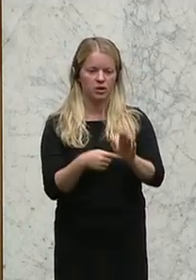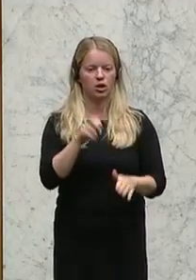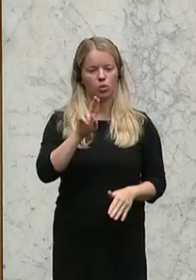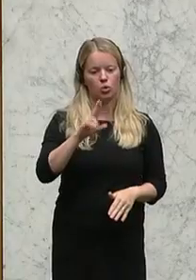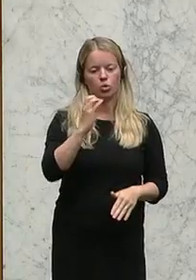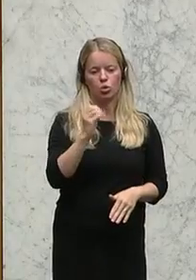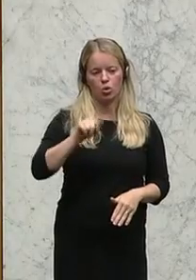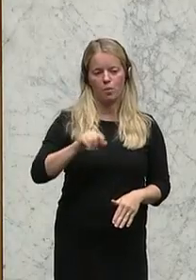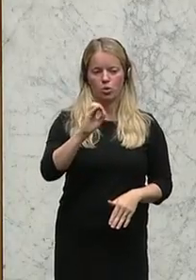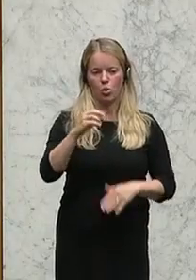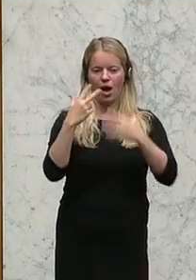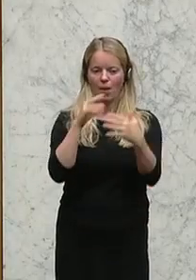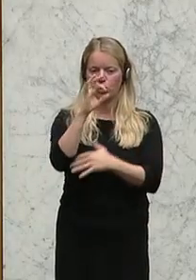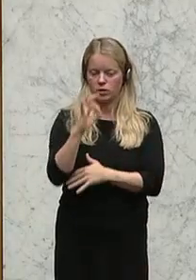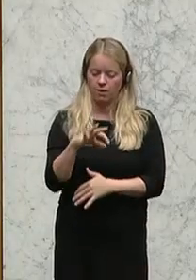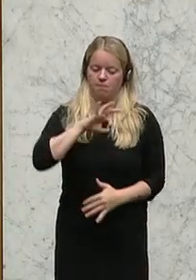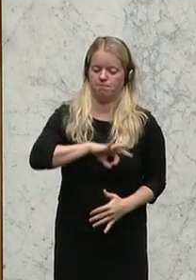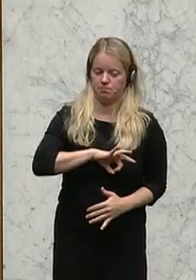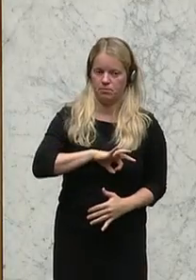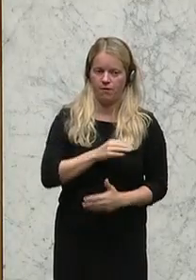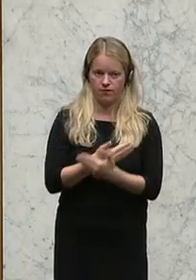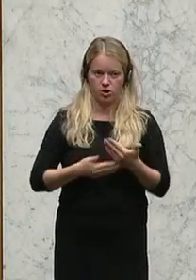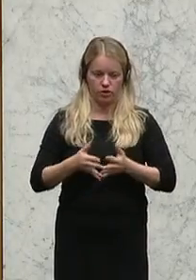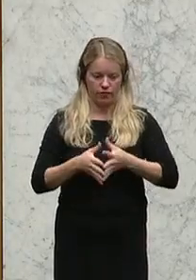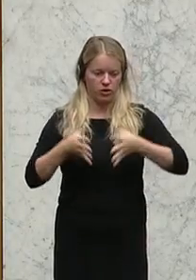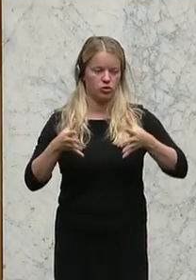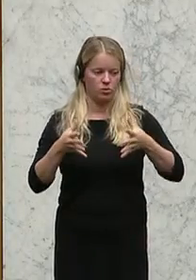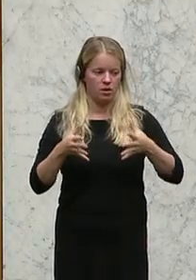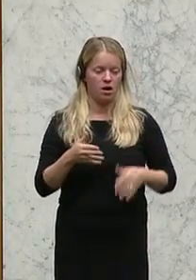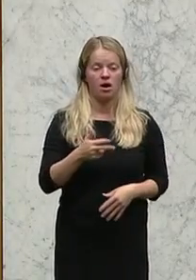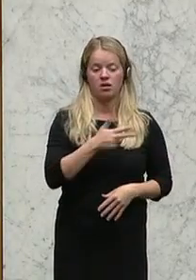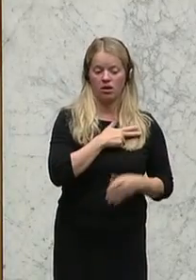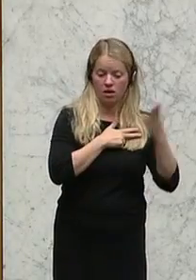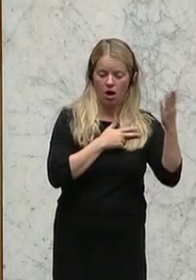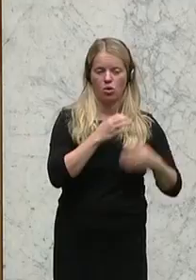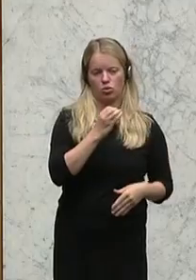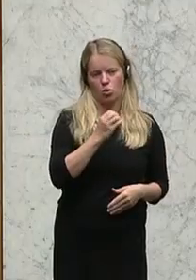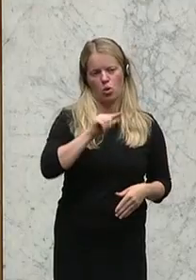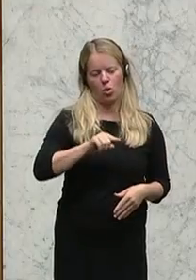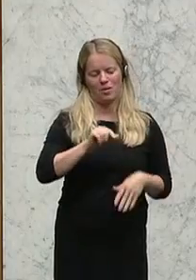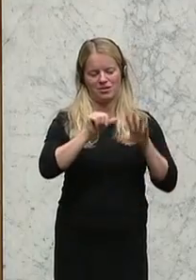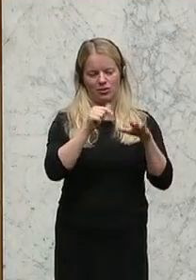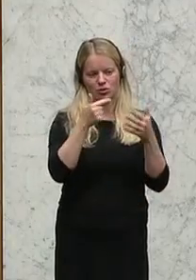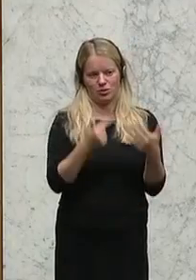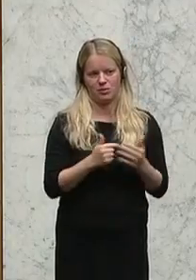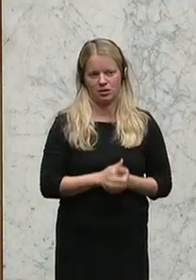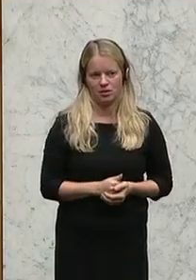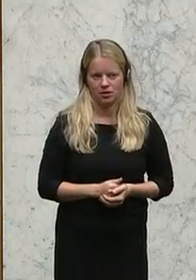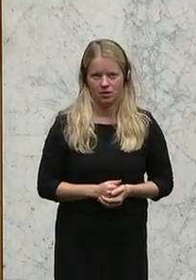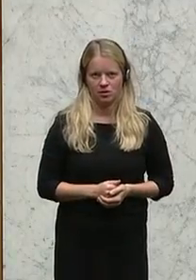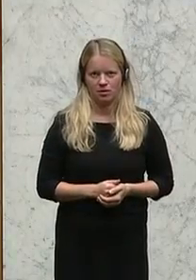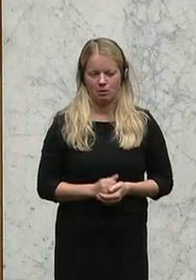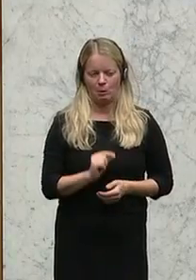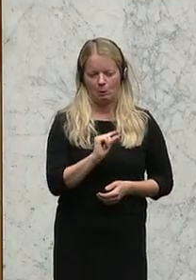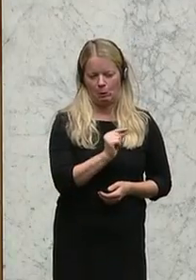0,08 Prozent profitieren, Wirtschaftswachstum, Kanada um 0,76. Also sehr, sehr